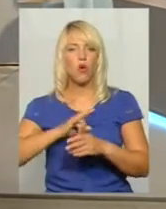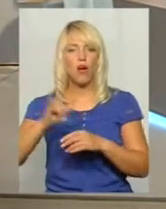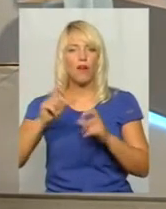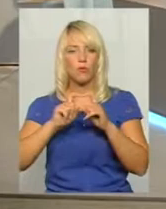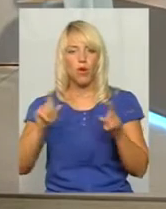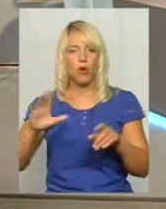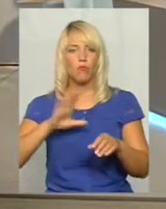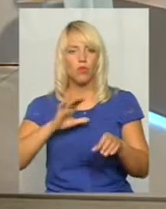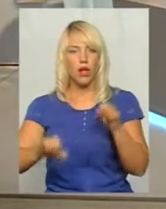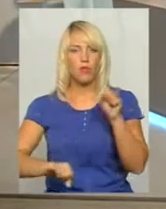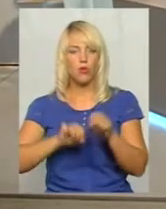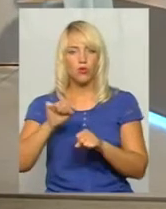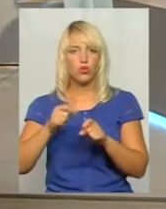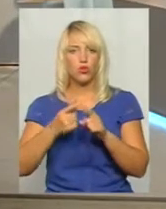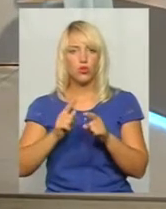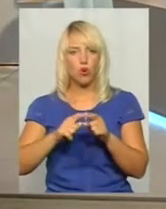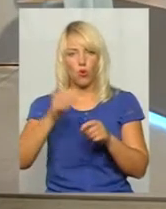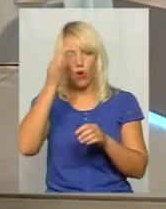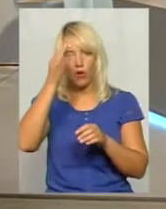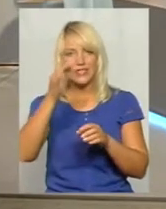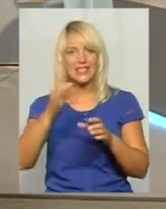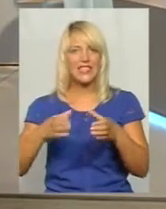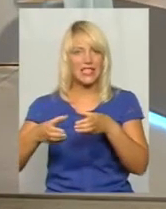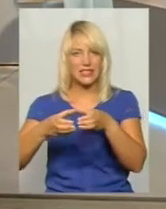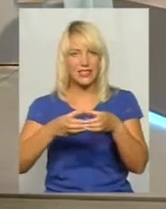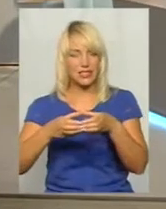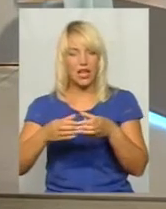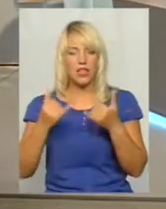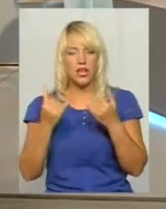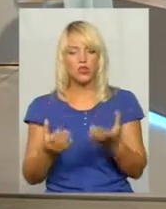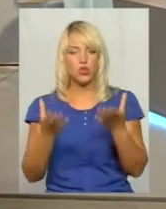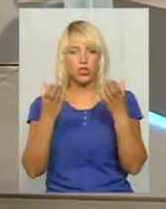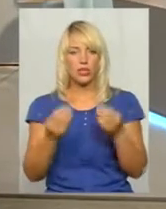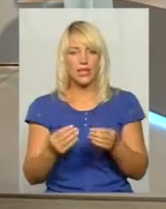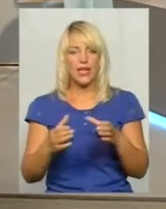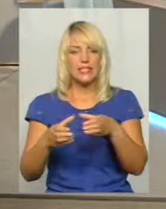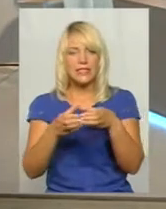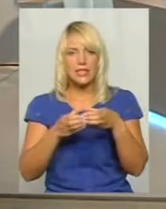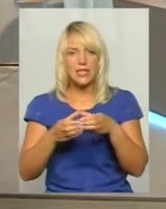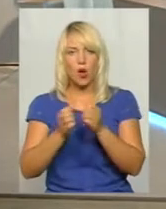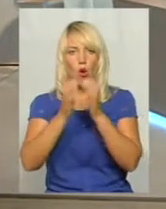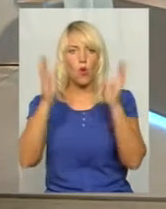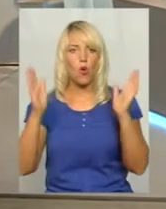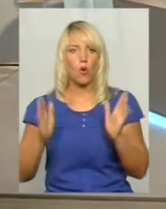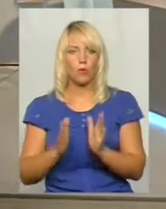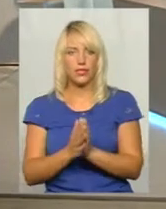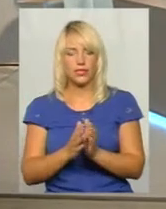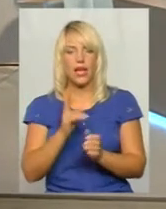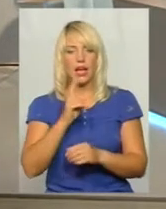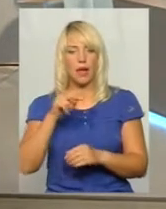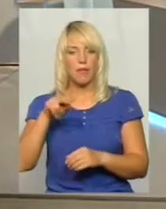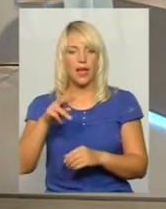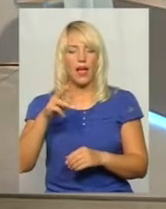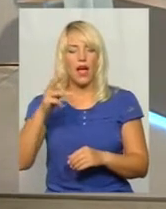порушена його цілісність. Тобто, на сьогоднішній день цілісність майнового комплексу ЯКП Ру Порт-Мельницький